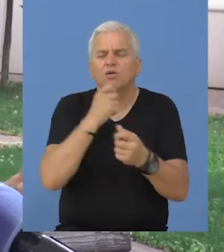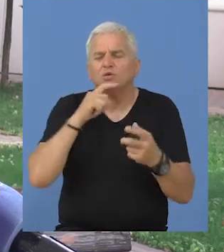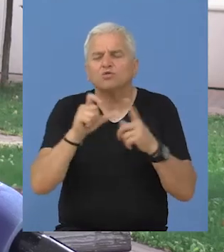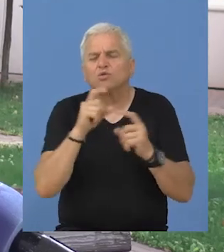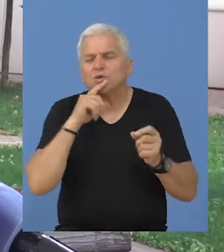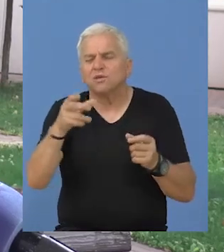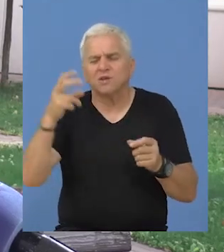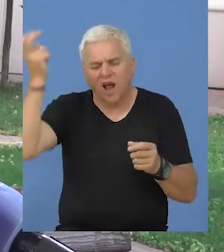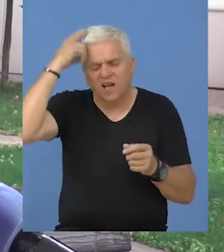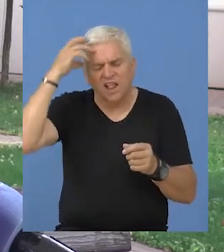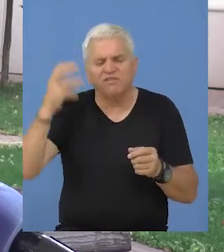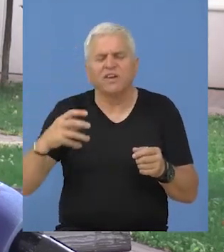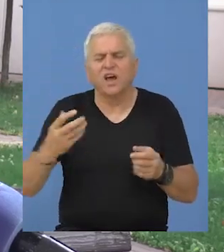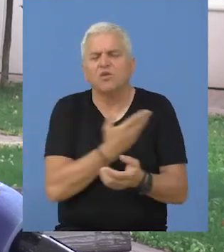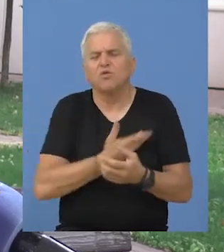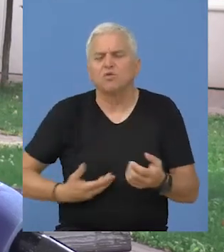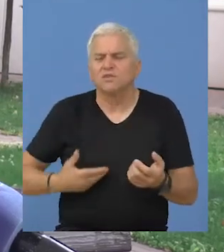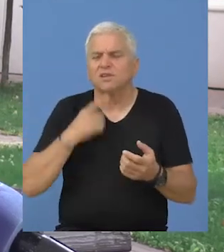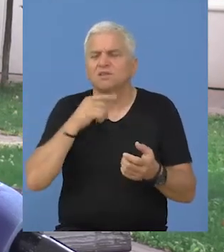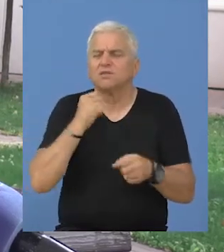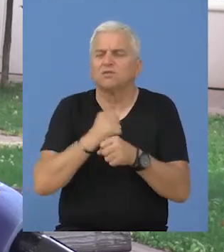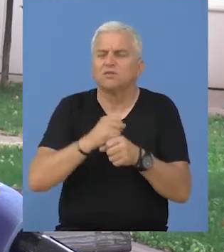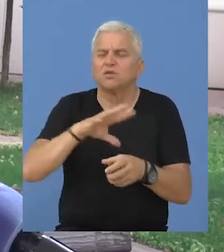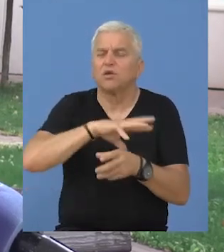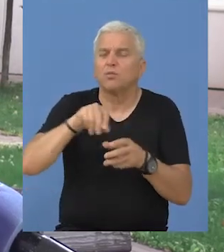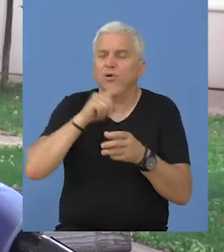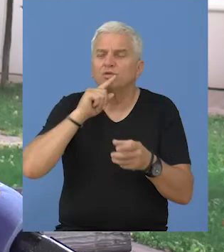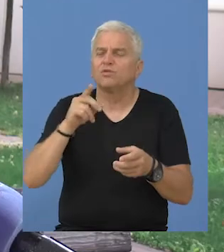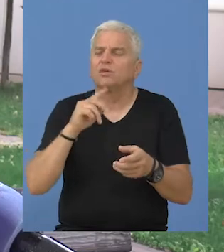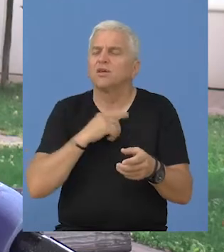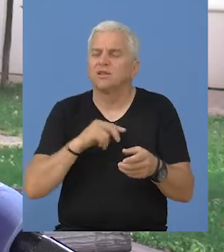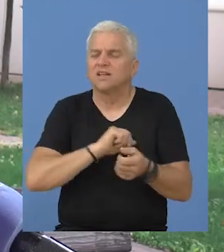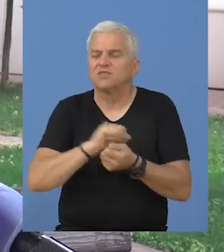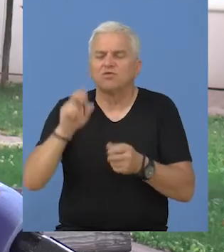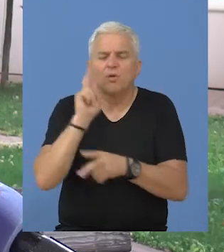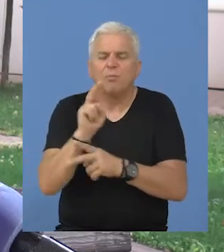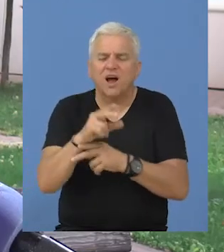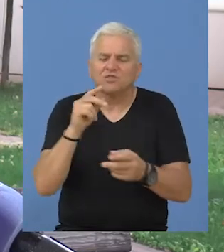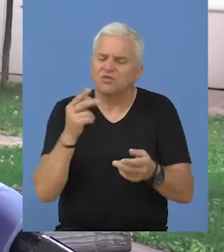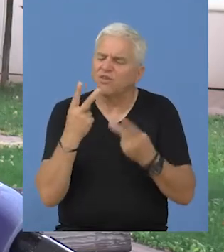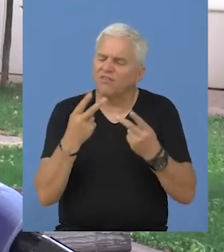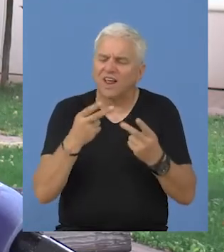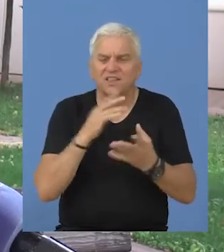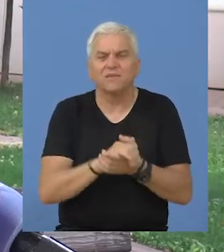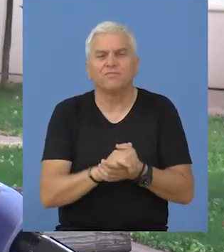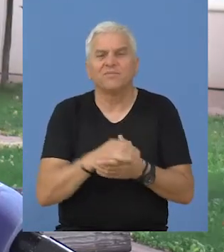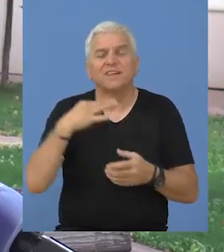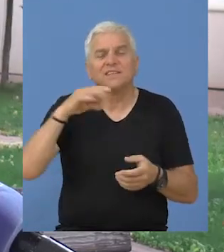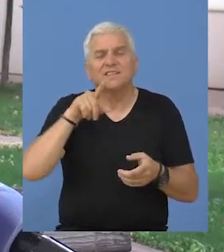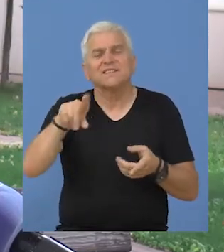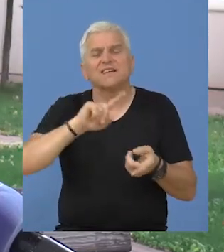o Austro-Ugarskoj ili Kraljevini Jugoslaviji. Dakle, radi se o jednoj porodici koja je zavređuje svu našu pažnju. Dakle,